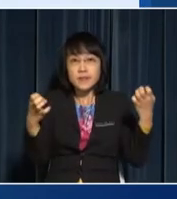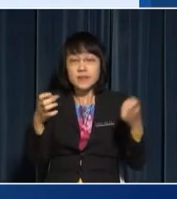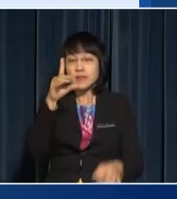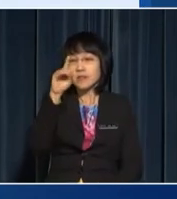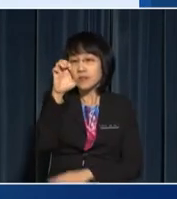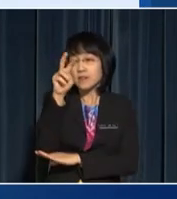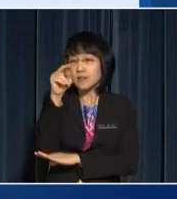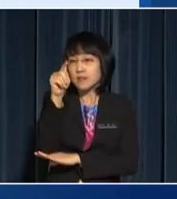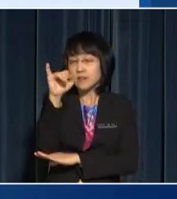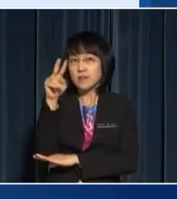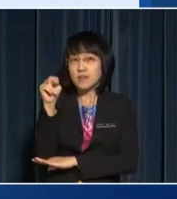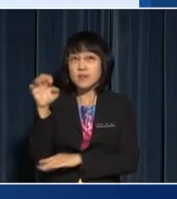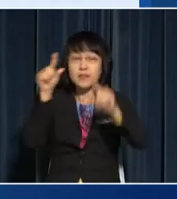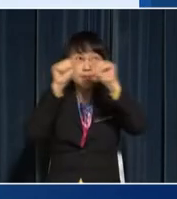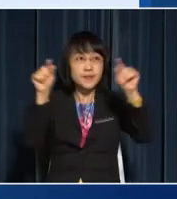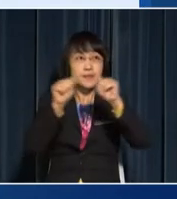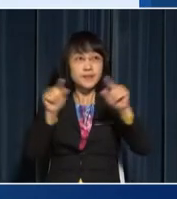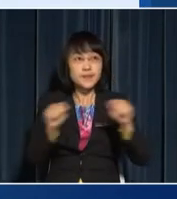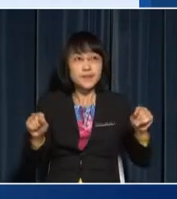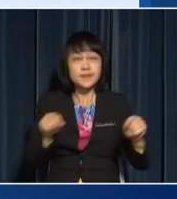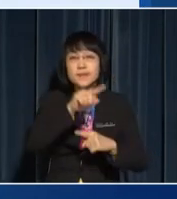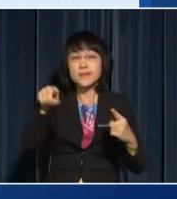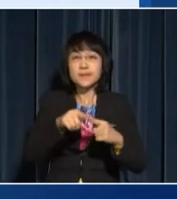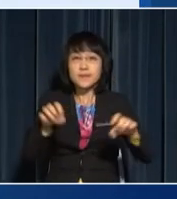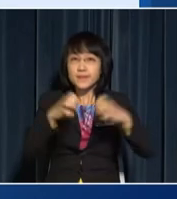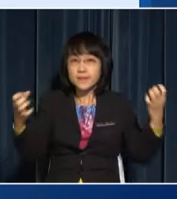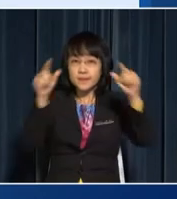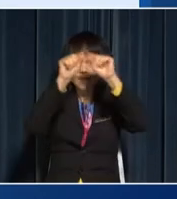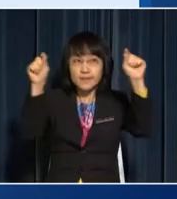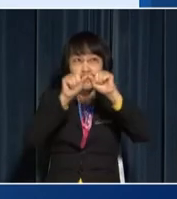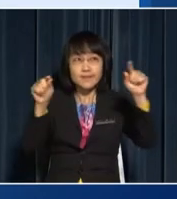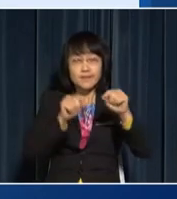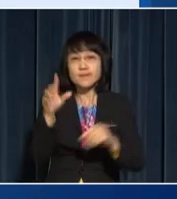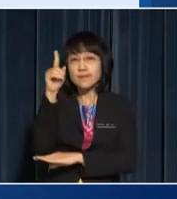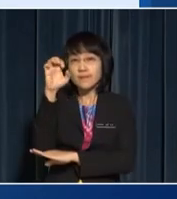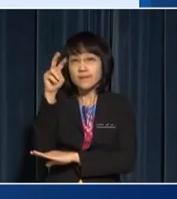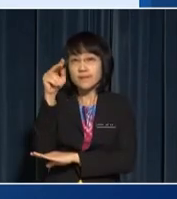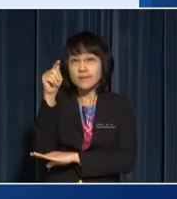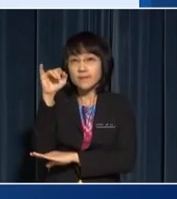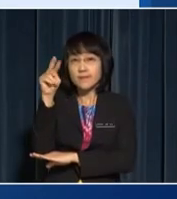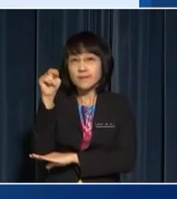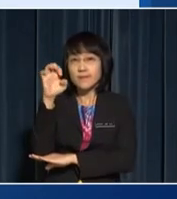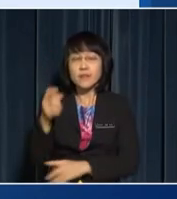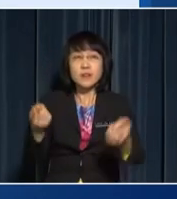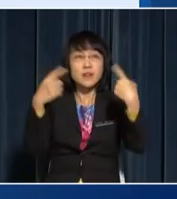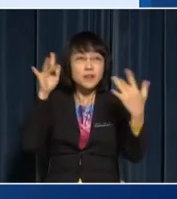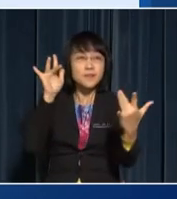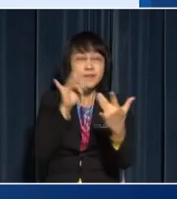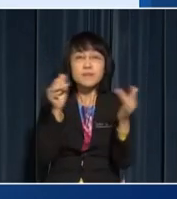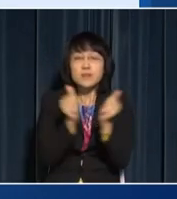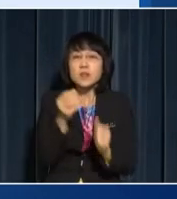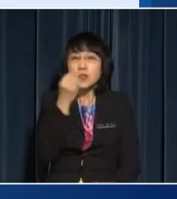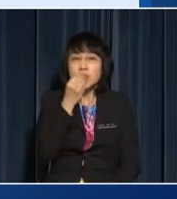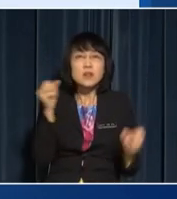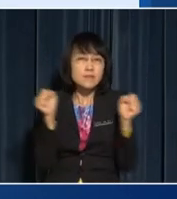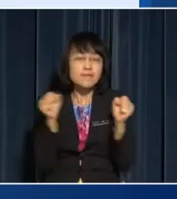of the dentine layer When the exposed layer of dentine comes into contact With